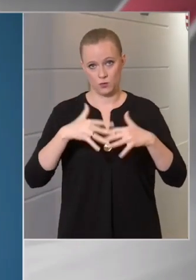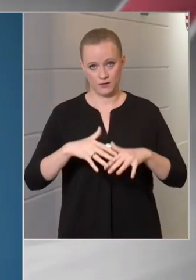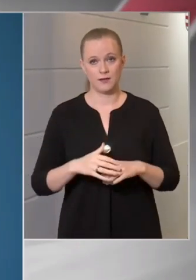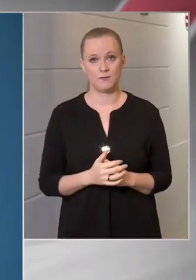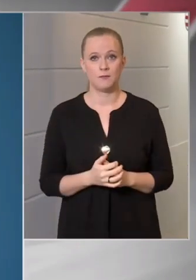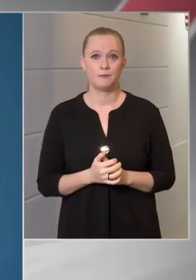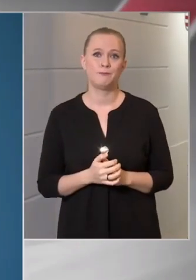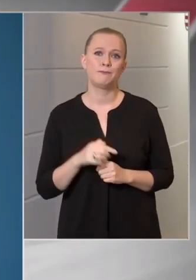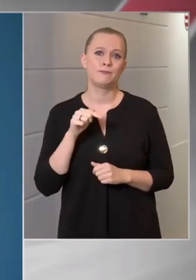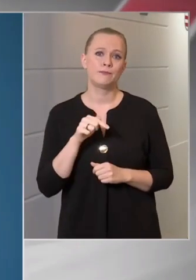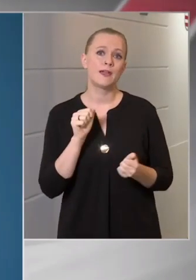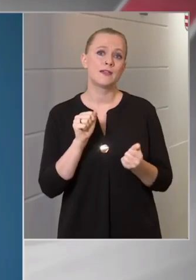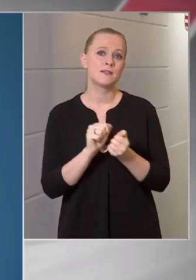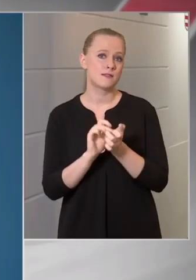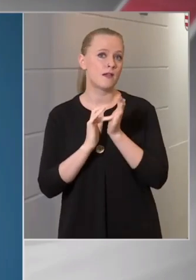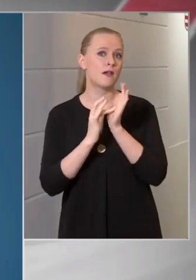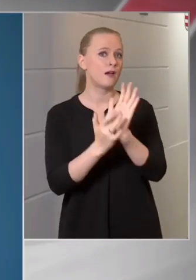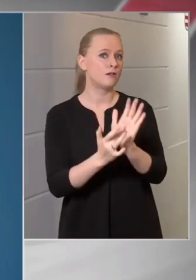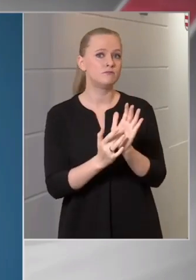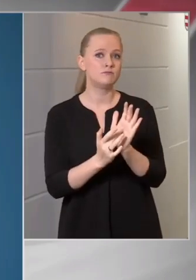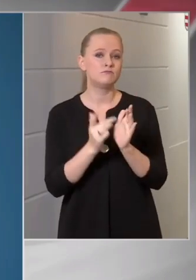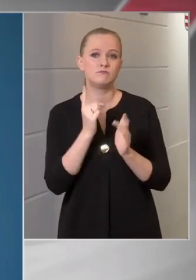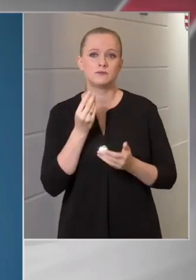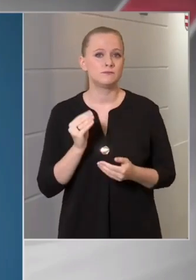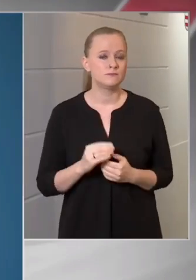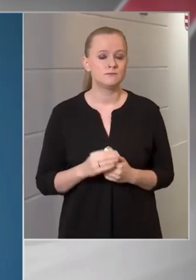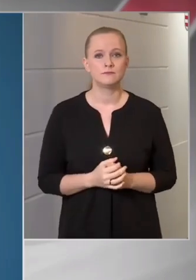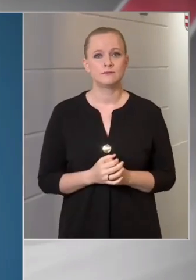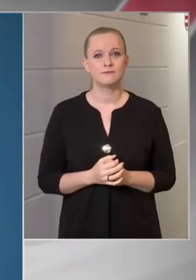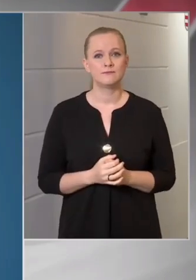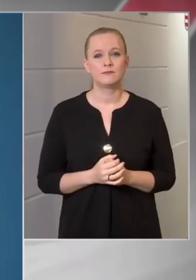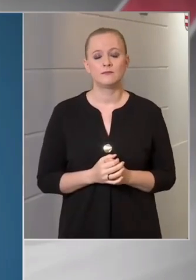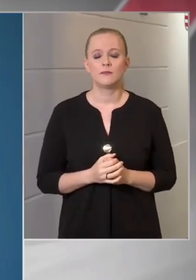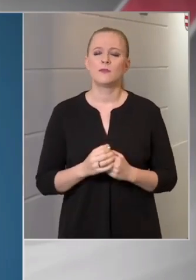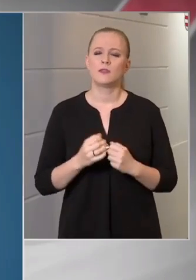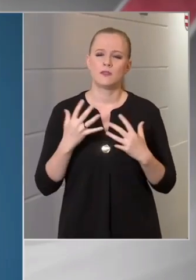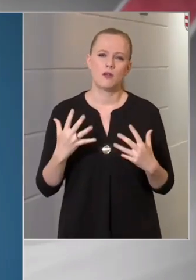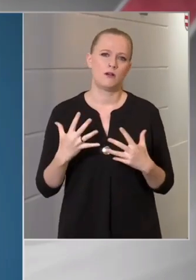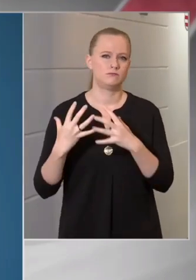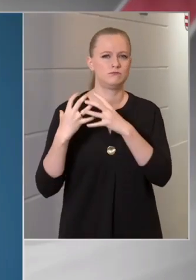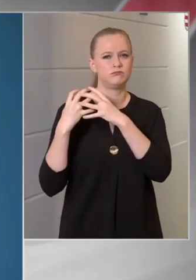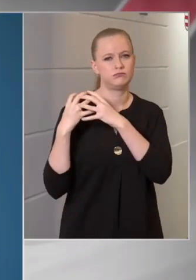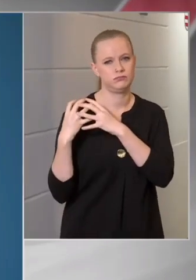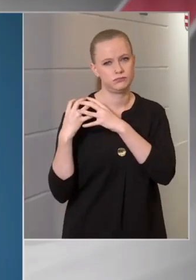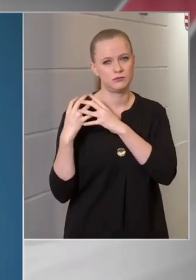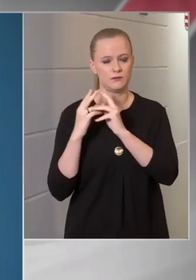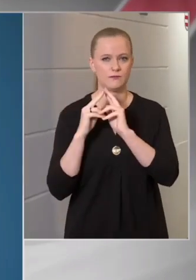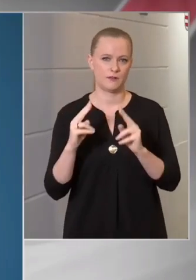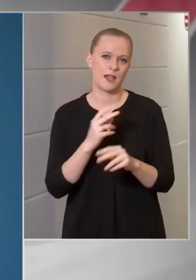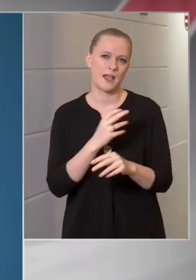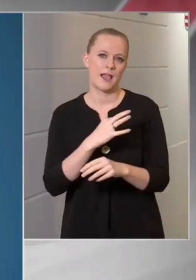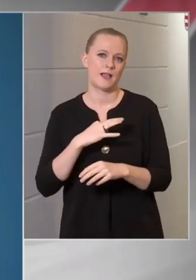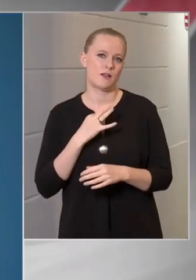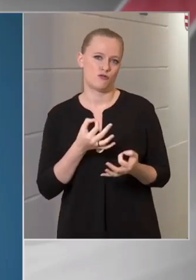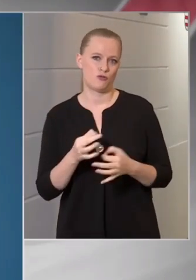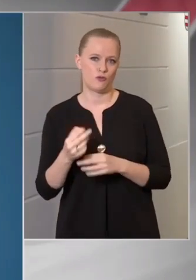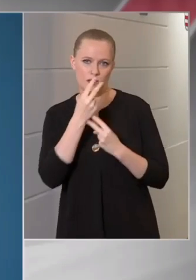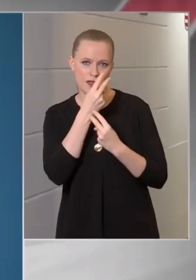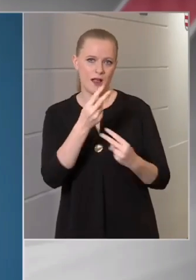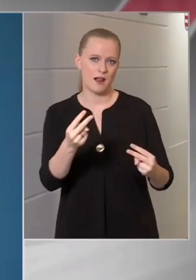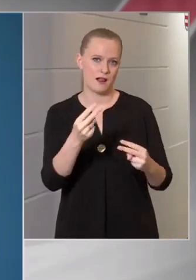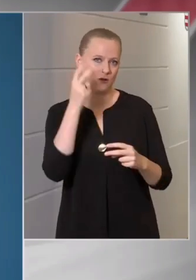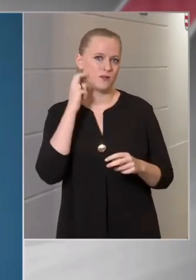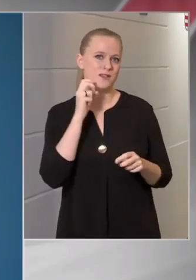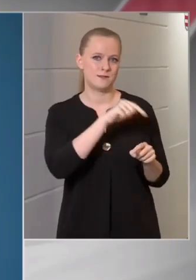számok mutatják azt, hogy milyen jelentős teher hárul az egészségügyi ellátó